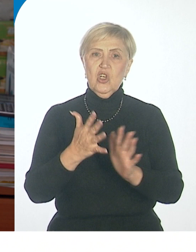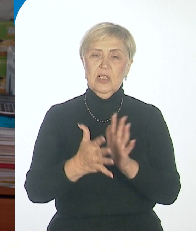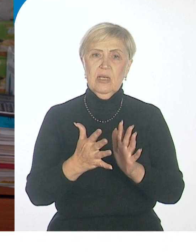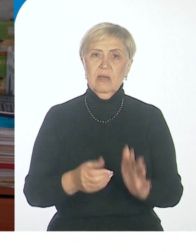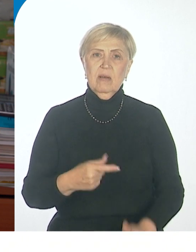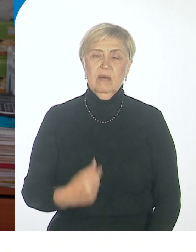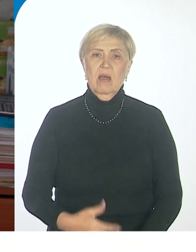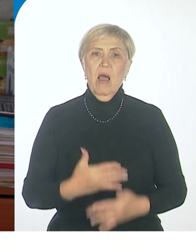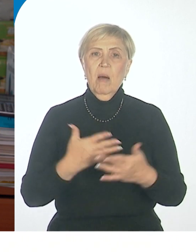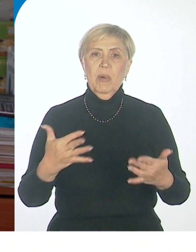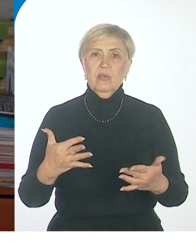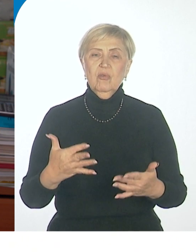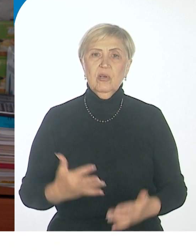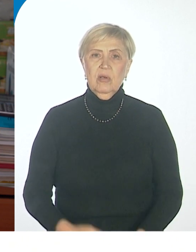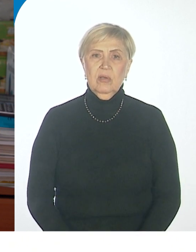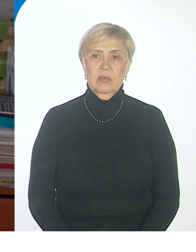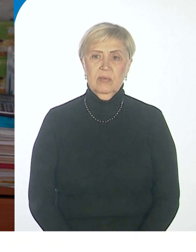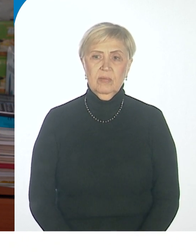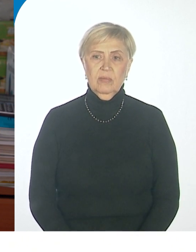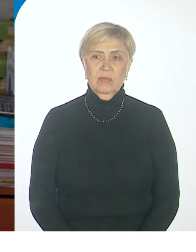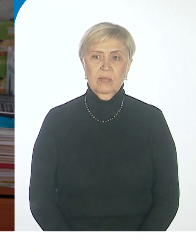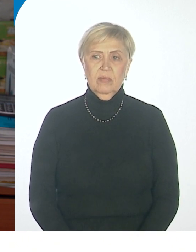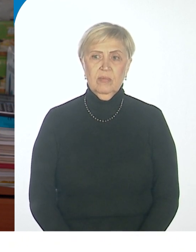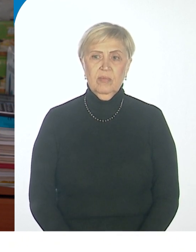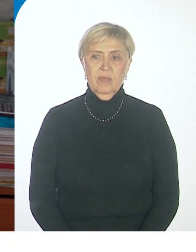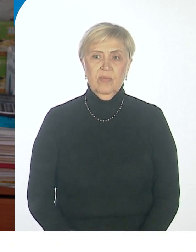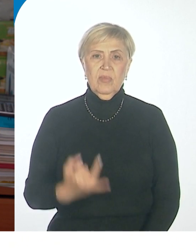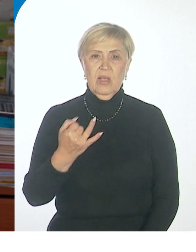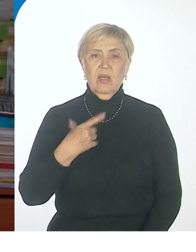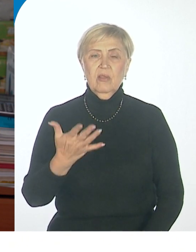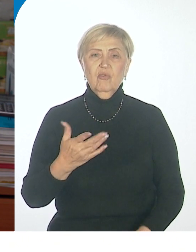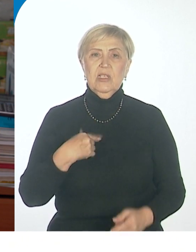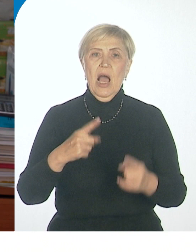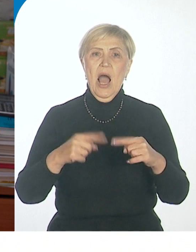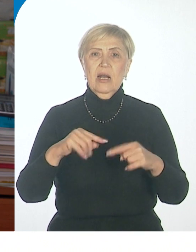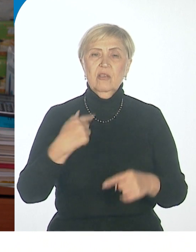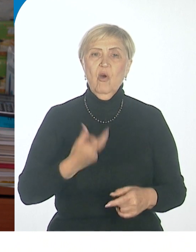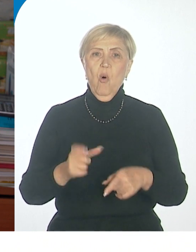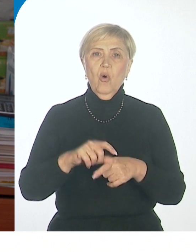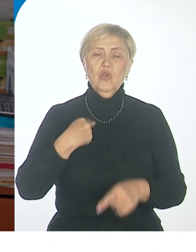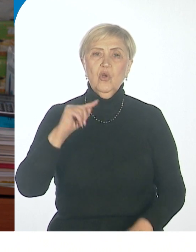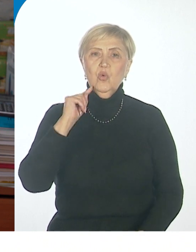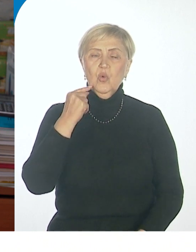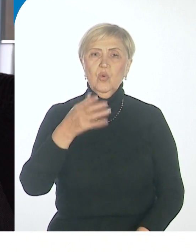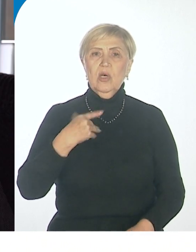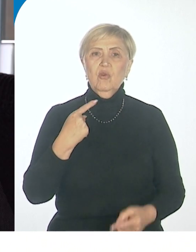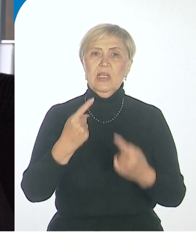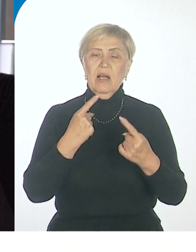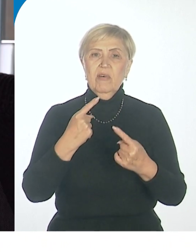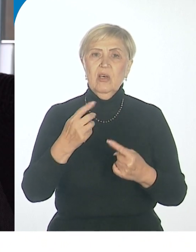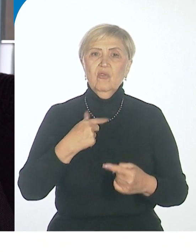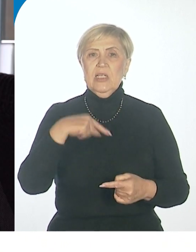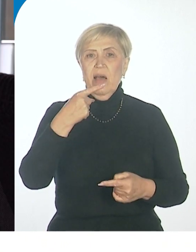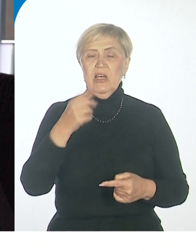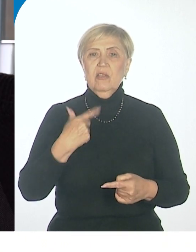еще речь грамматичная, жестовая, то и родителям очень трудно помогать своим детям развивать грамотную речь. Есть даже